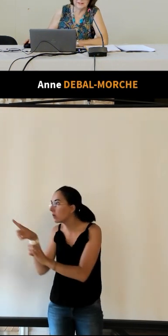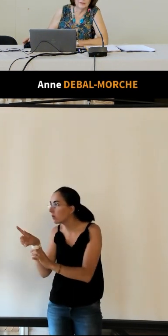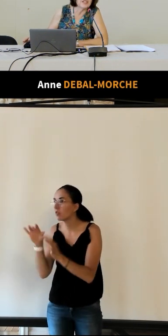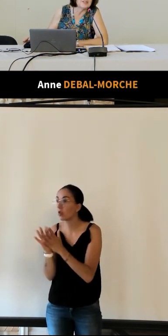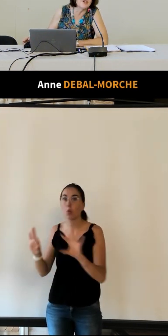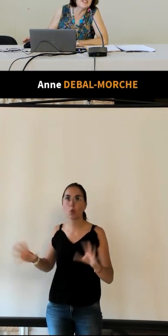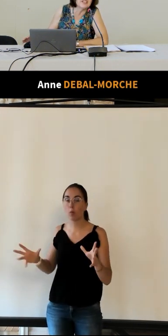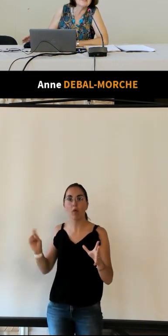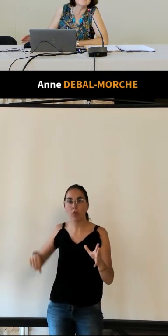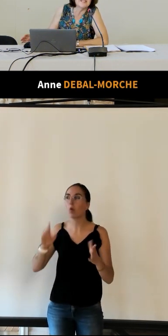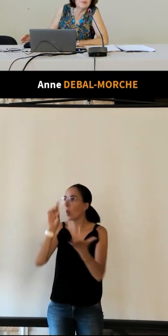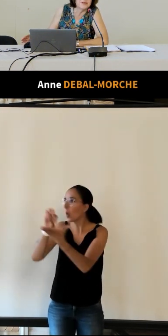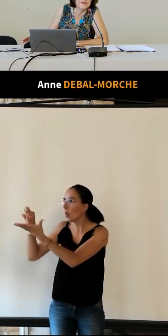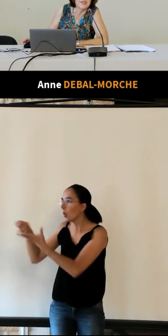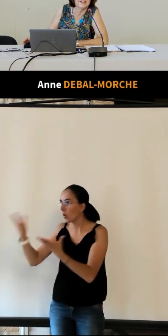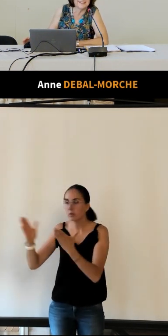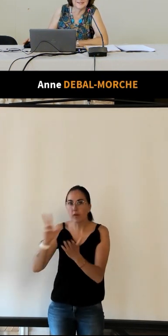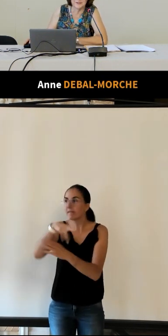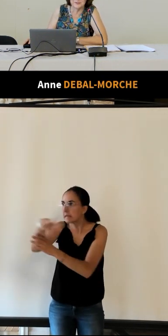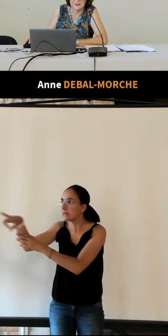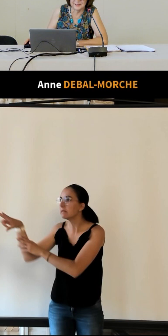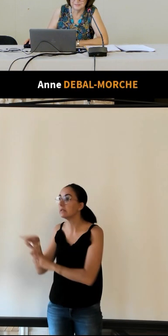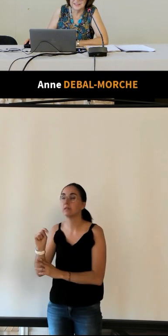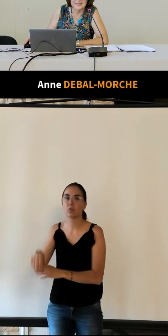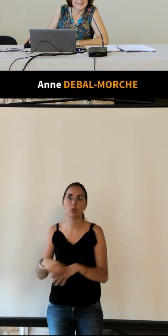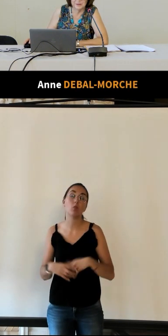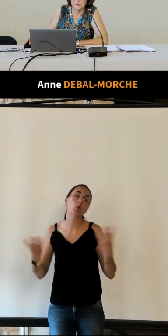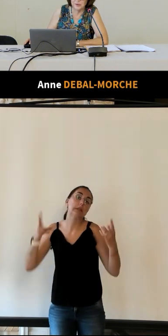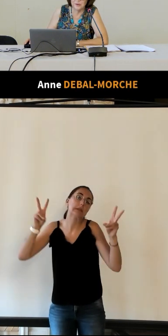voilà c'est moins lyrique est-ce plus efficace voilà